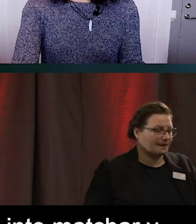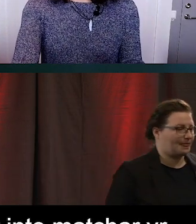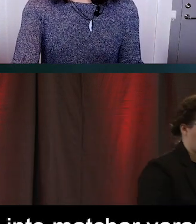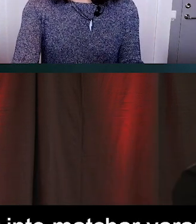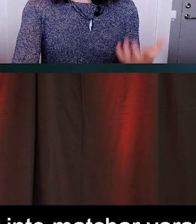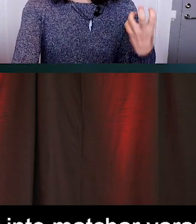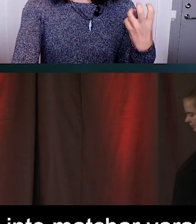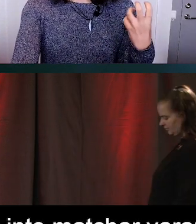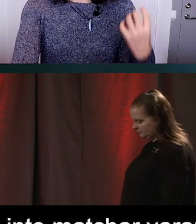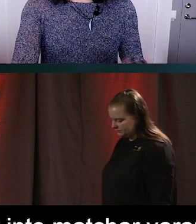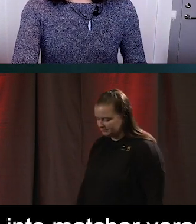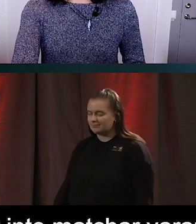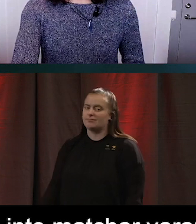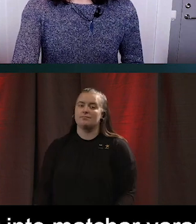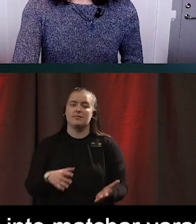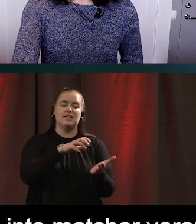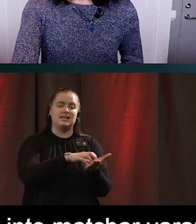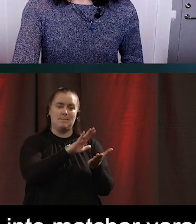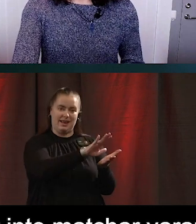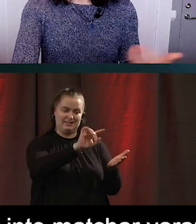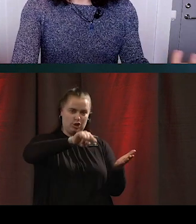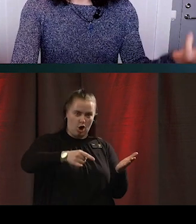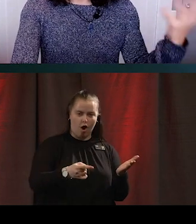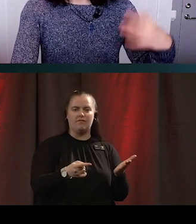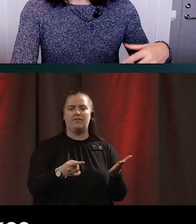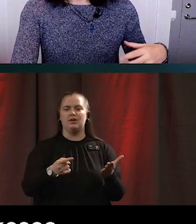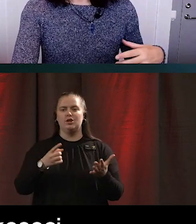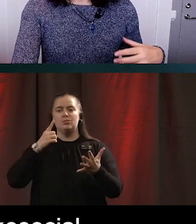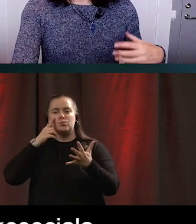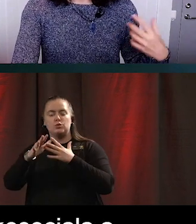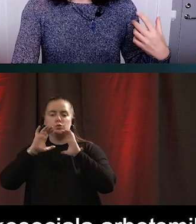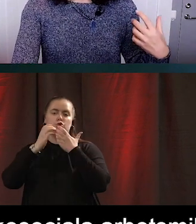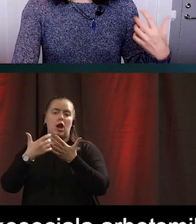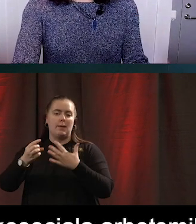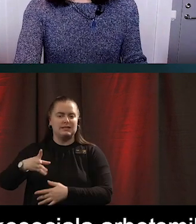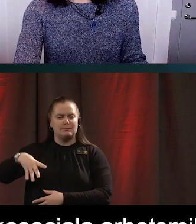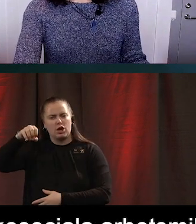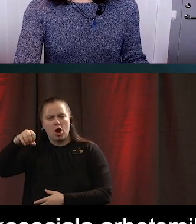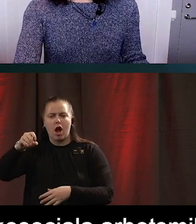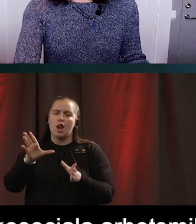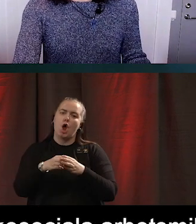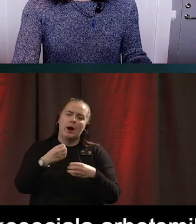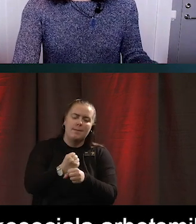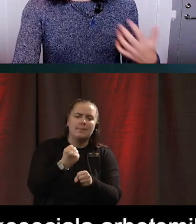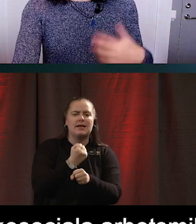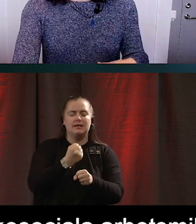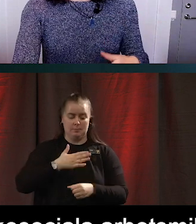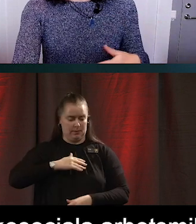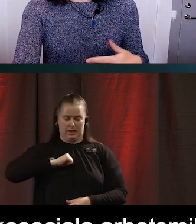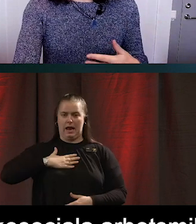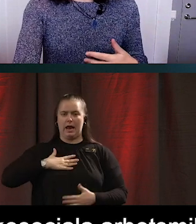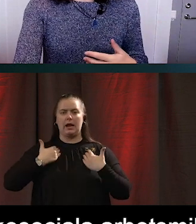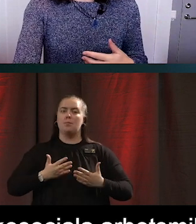organisationers krav, vår psykosociala arbetsmiljö och laget vi har runt omkring oss, vår egen motivation och